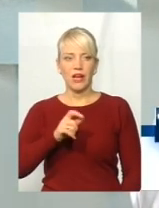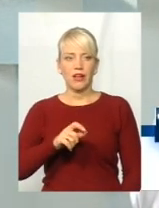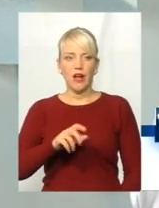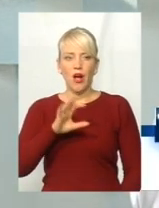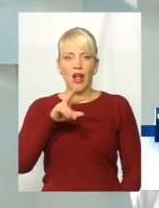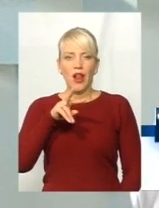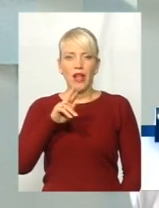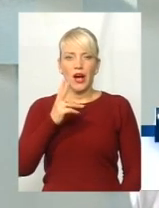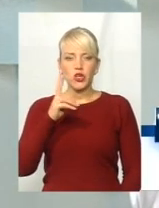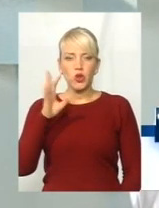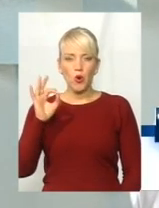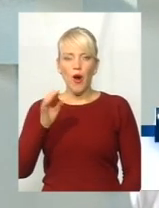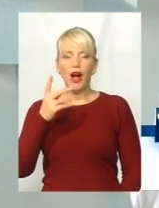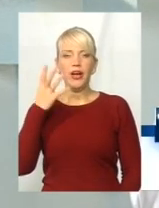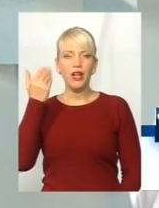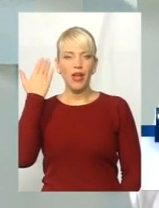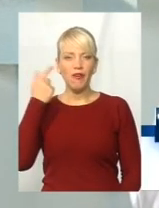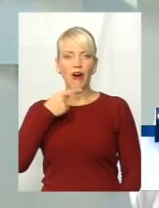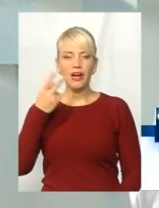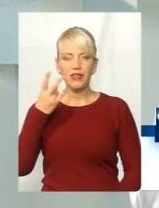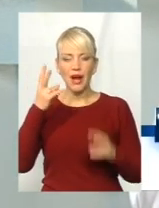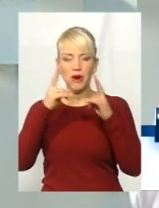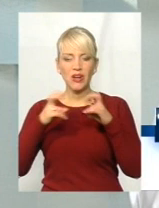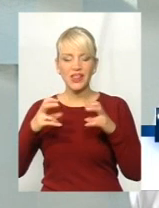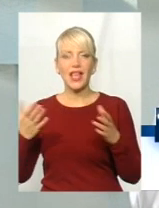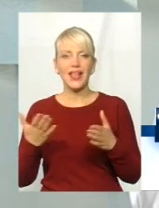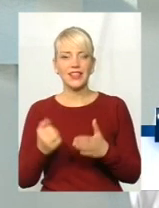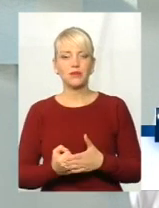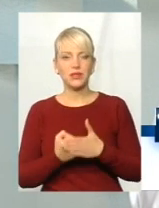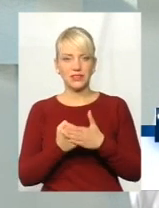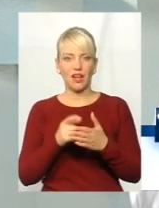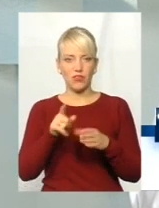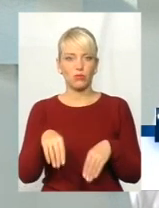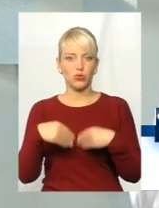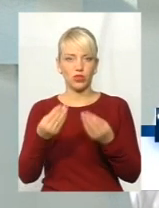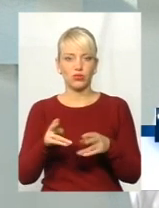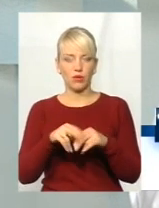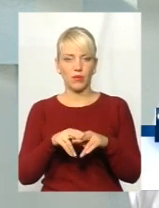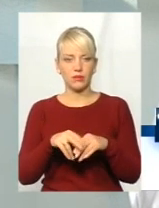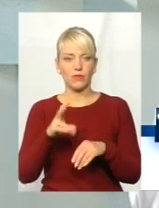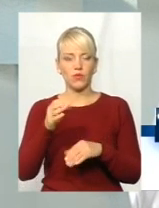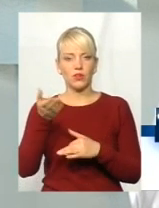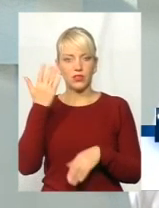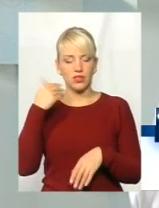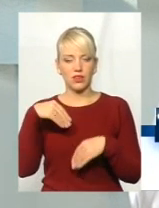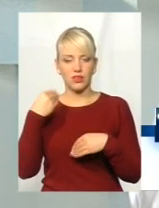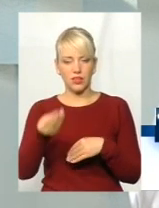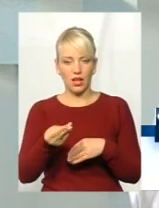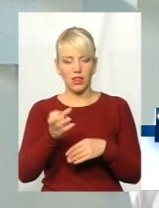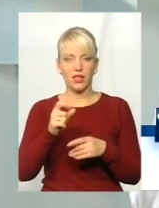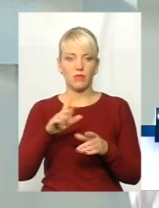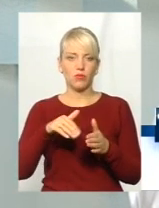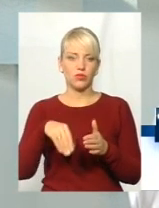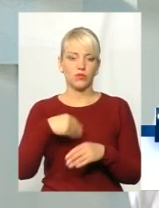партії Олег Ляшко ще Товді говорив, що треба розібратись, на якій підставі, чому йому дають паспорт. Але Товді дали, через певний час, далися і